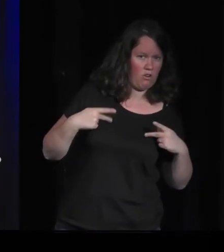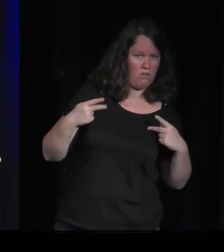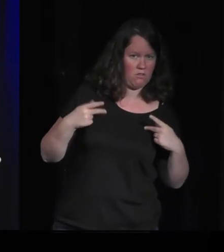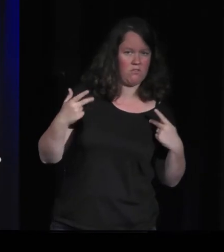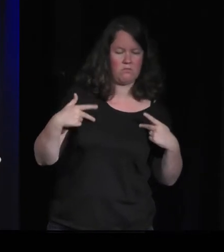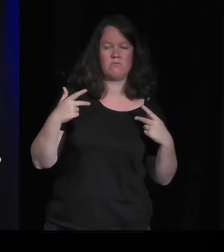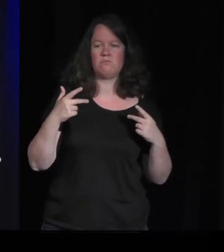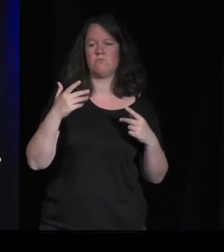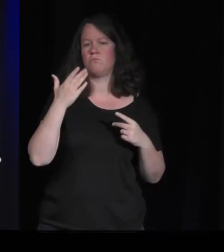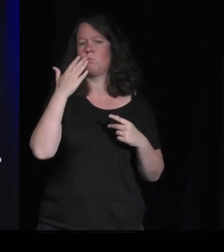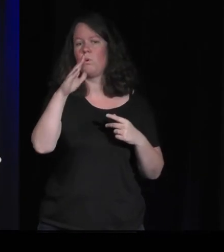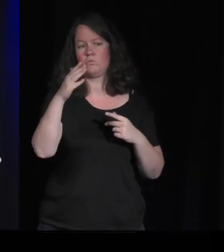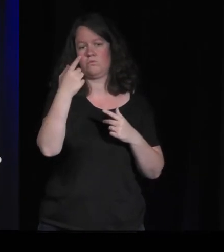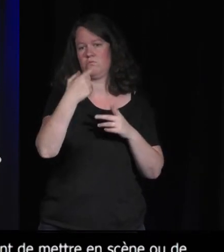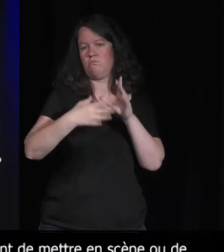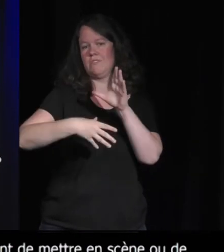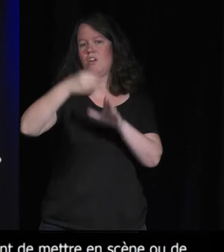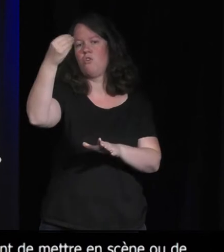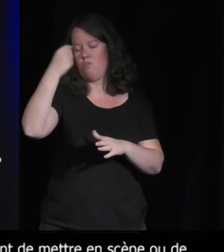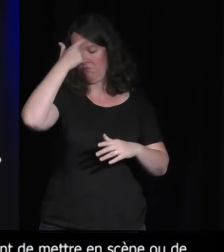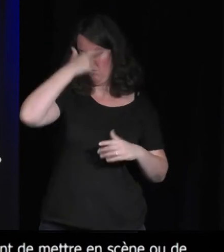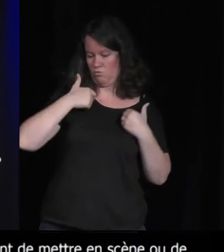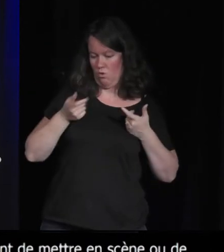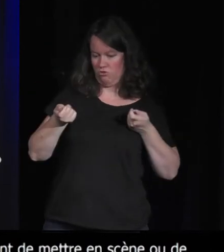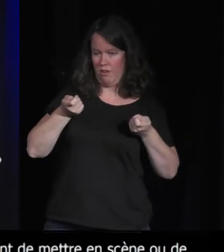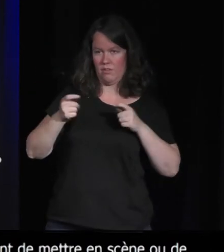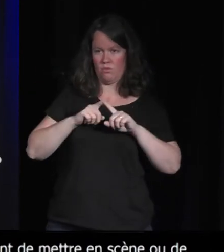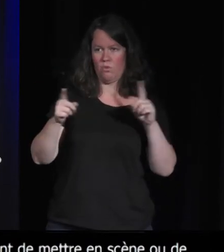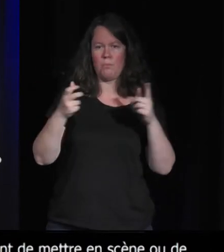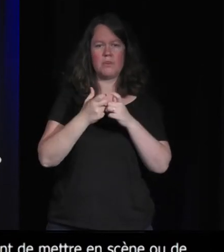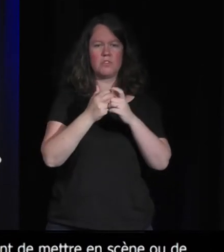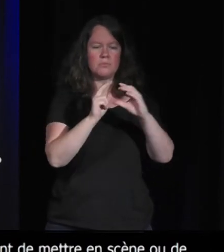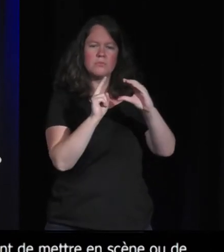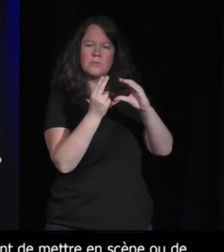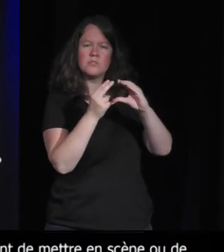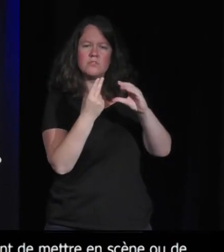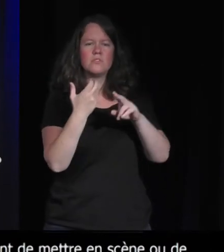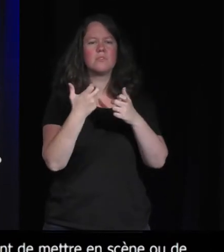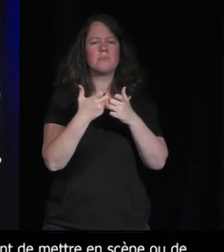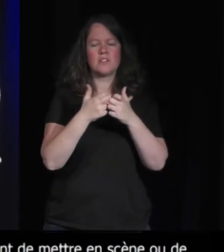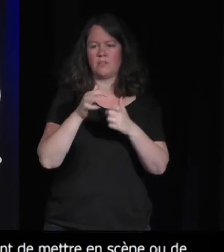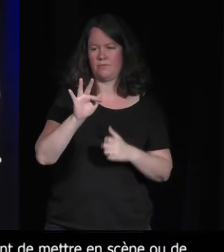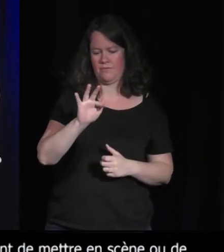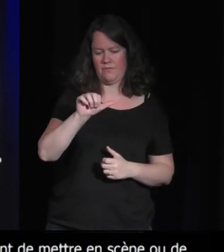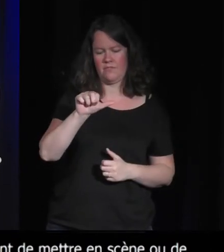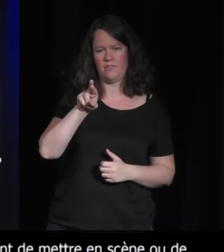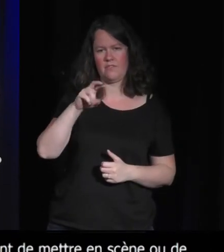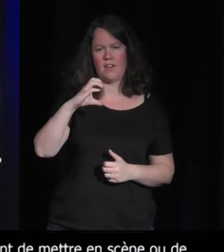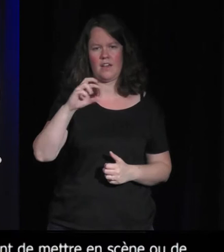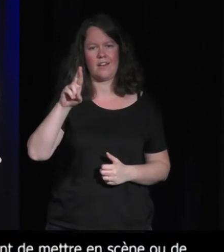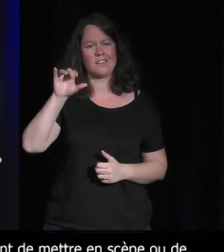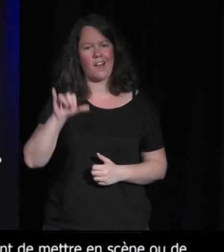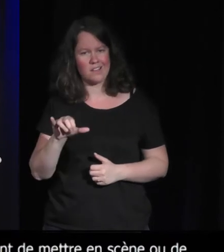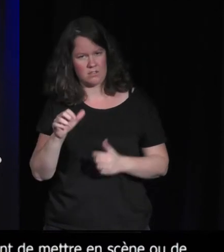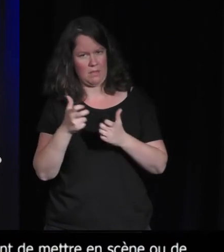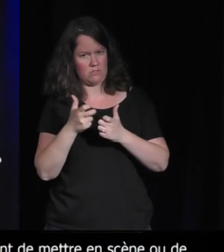le joueur, on pense pour les joueurs au jeu d'Ubisoft, à la série d'Ubisoft Far Cry, mais qui va ne mettre